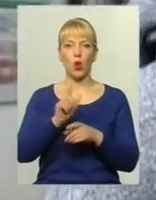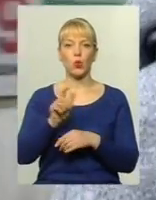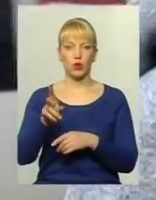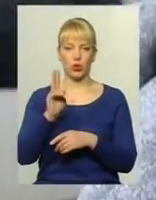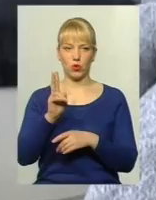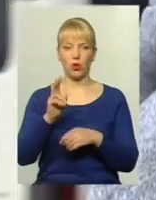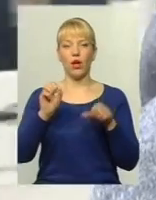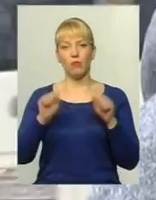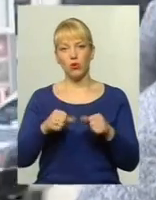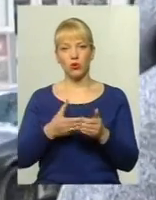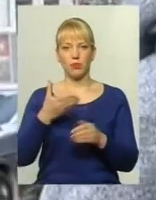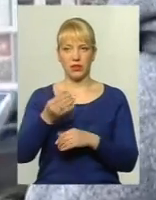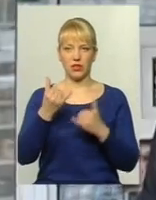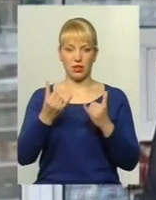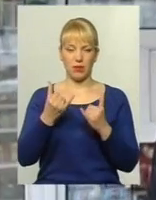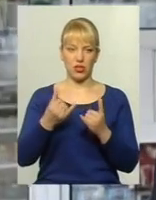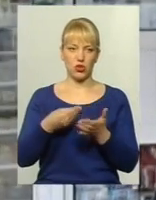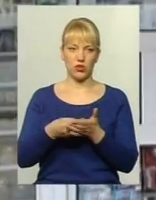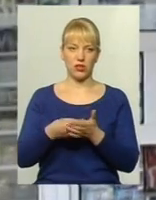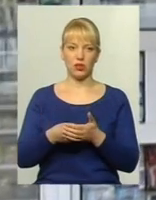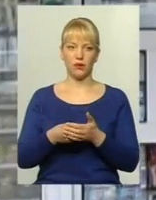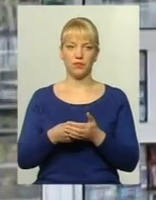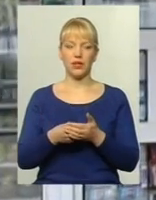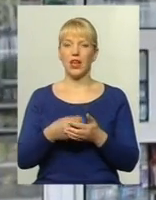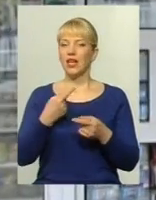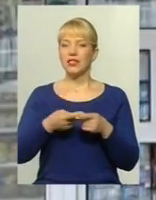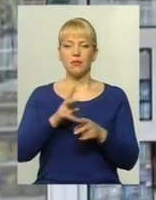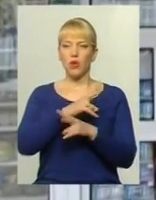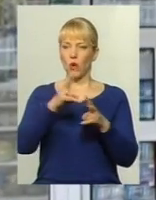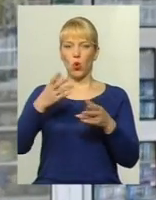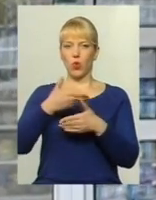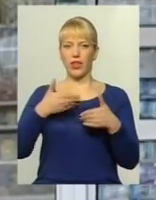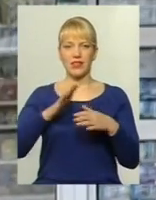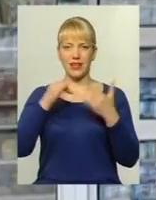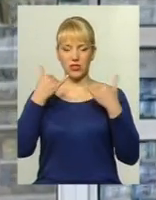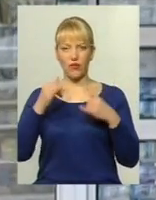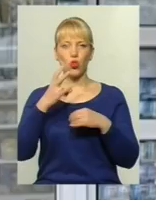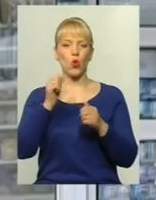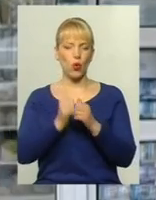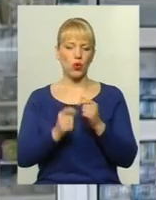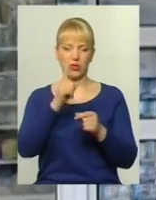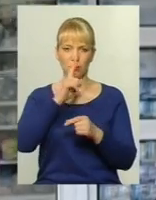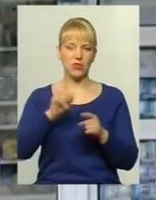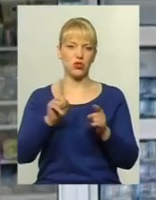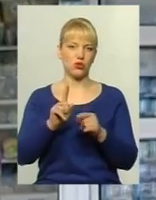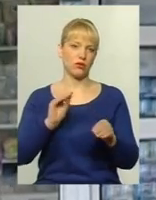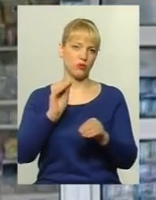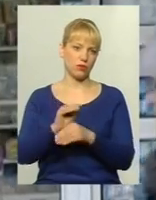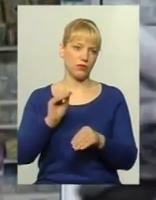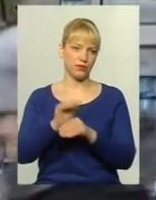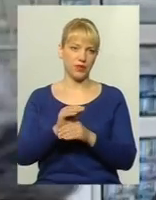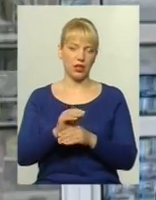не можуть оплатити теперішню ціну Тому вже тим нікого з українців не здивувати Воно через кожний місяць, через кожну тиждень воно є